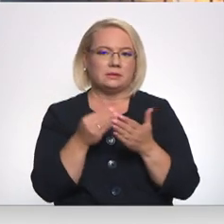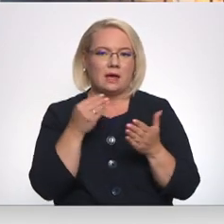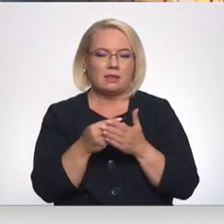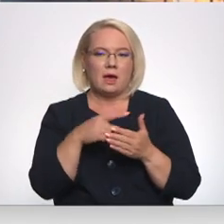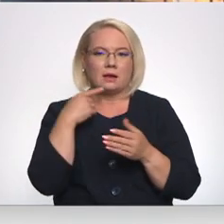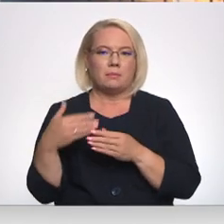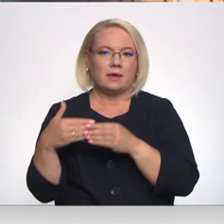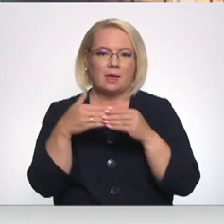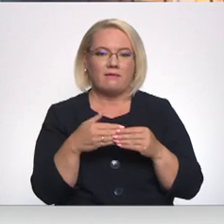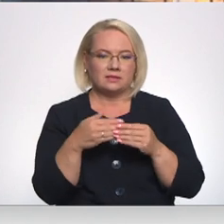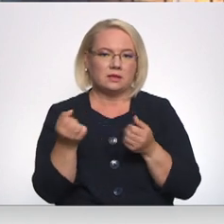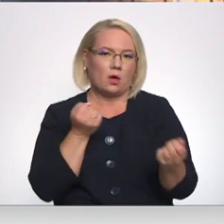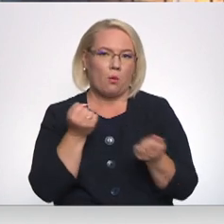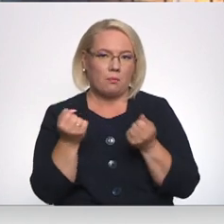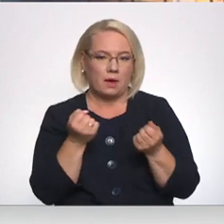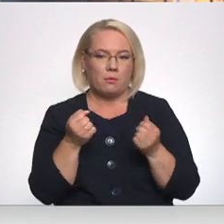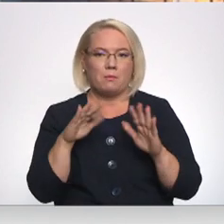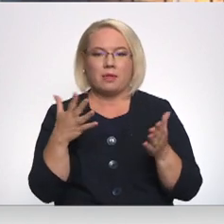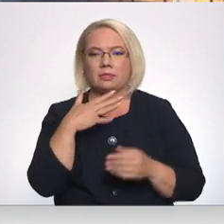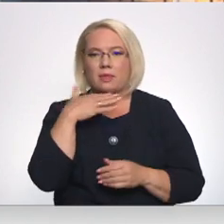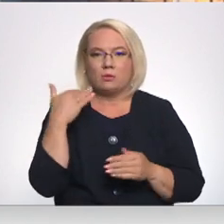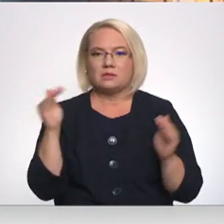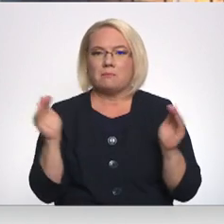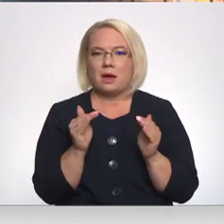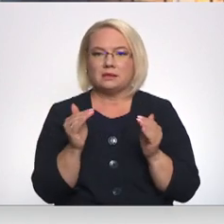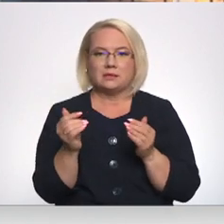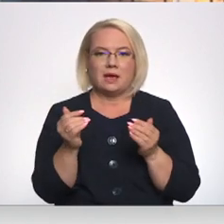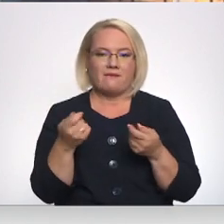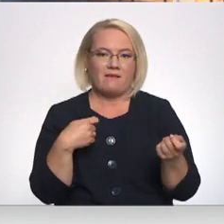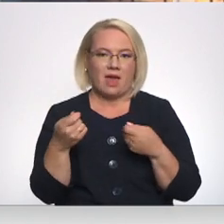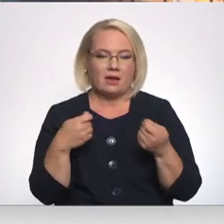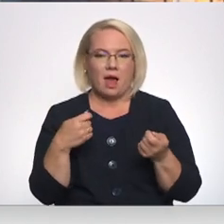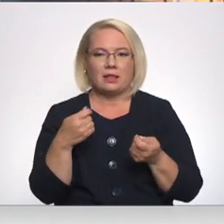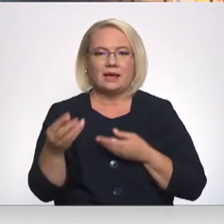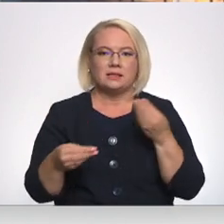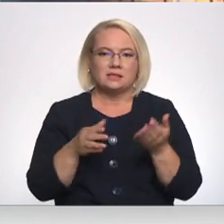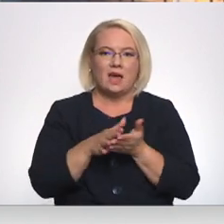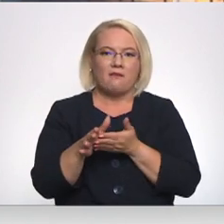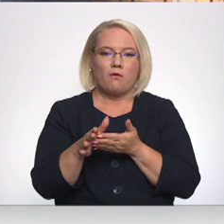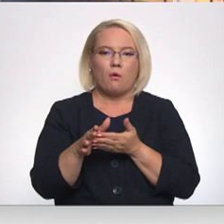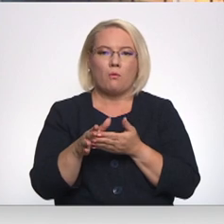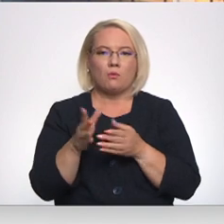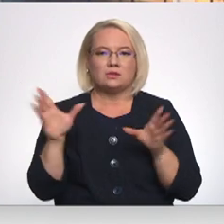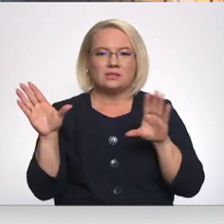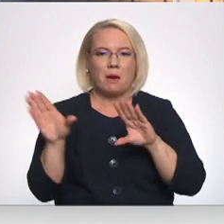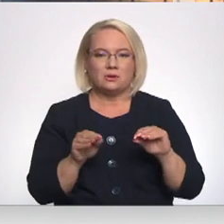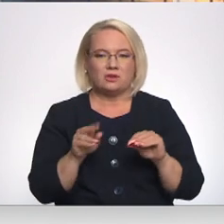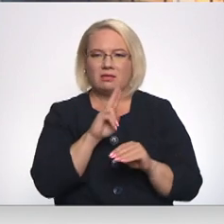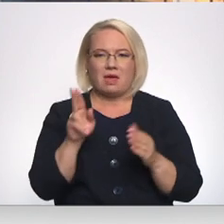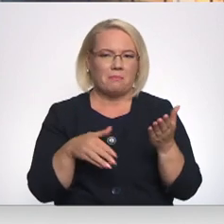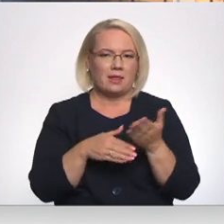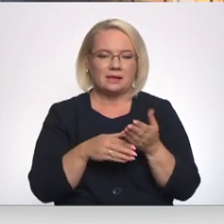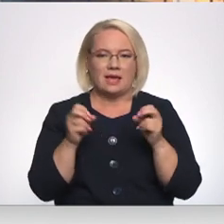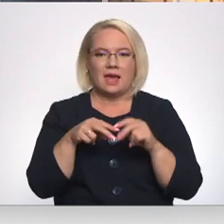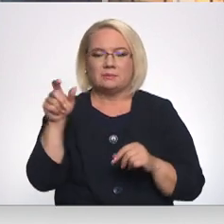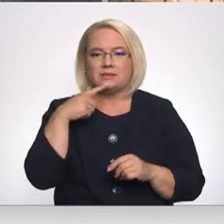ieviest savu stautības pasākumus. Tikmēr daudziem mazajiem veikalniekiem izdevumu optimizēšana varētu arī nepalīdzēt. Eksperti domā, ka